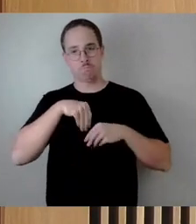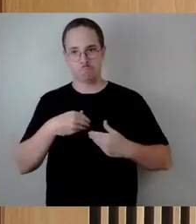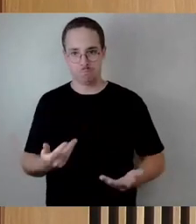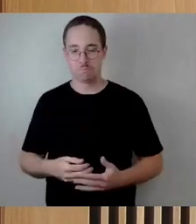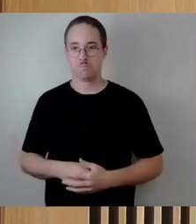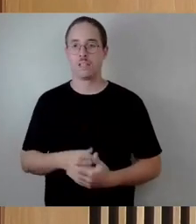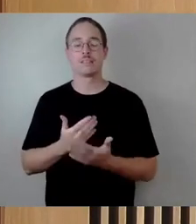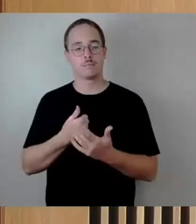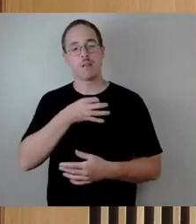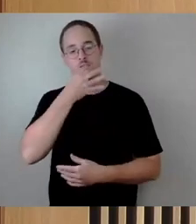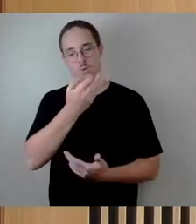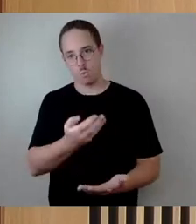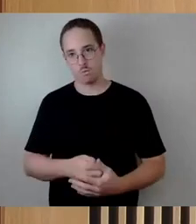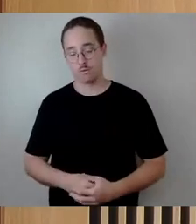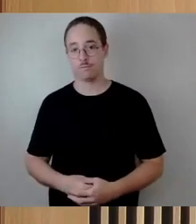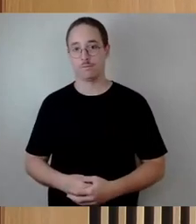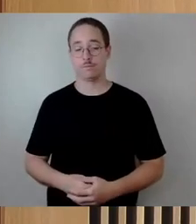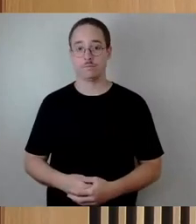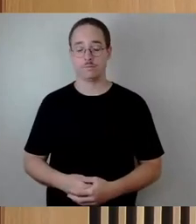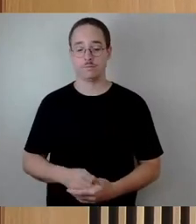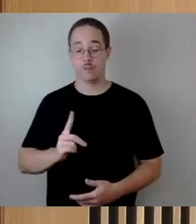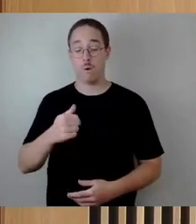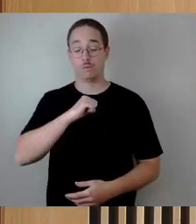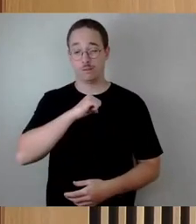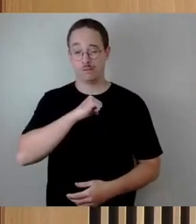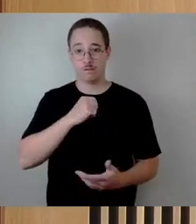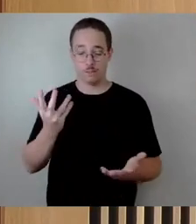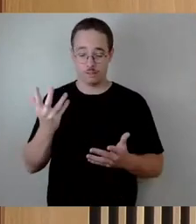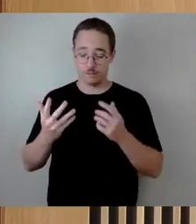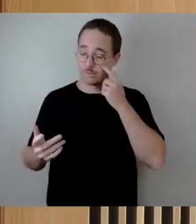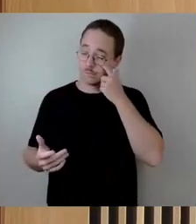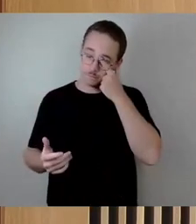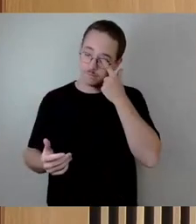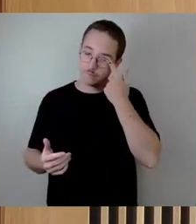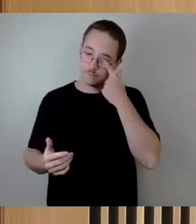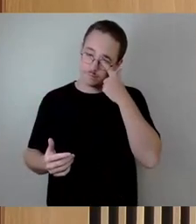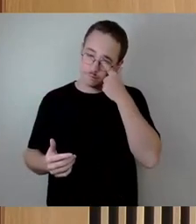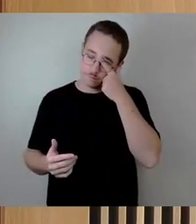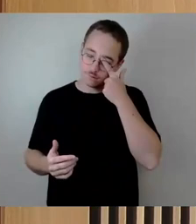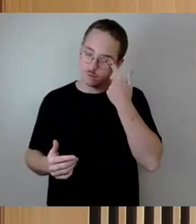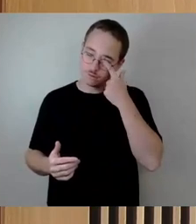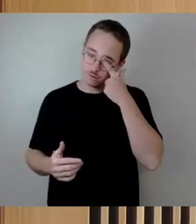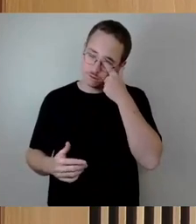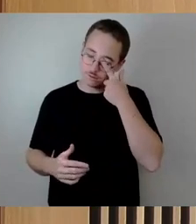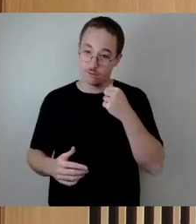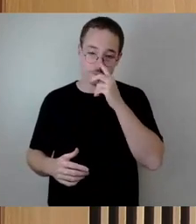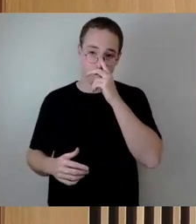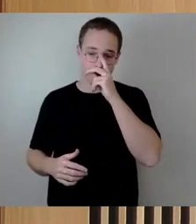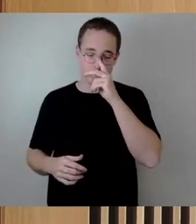Was mich noch interessiert, ist jetzt ganz praktisch, nach vorne geschaut, wir haben jetzt ein bisschen Verkehrschaos in der Stadt.